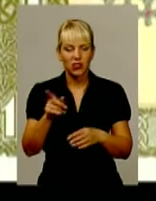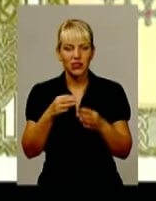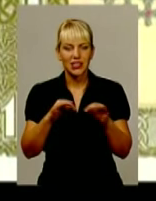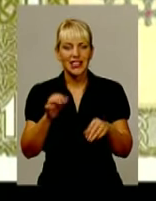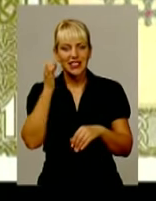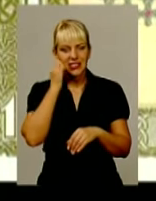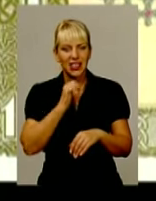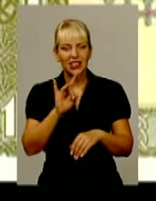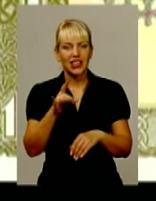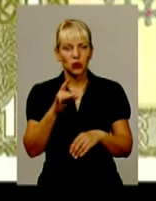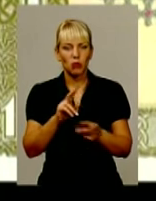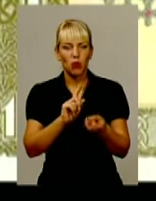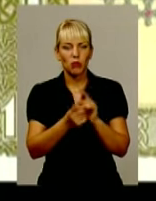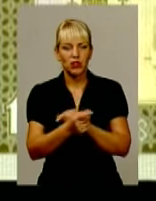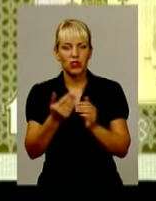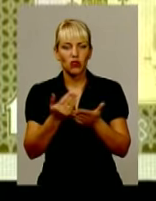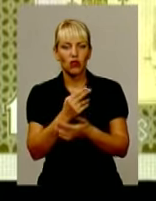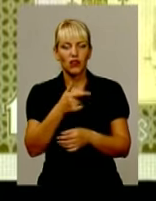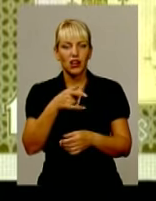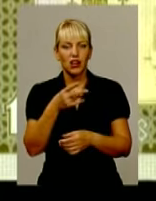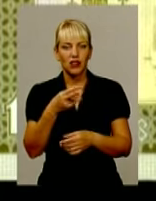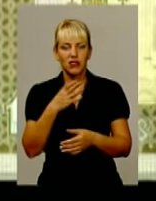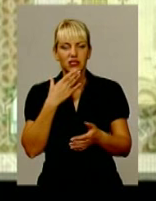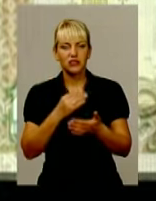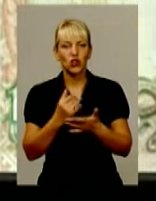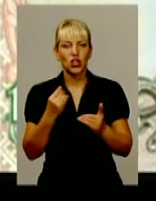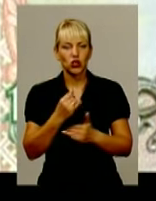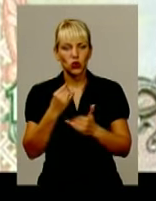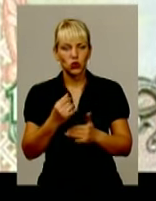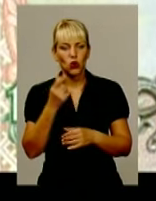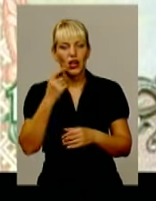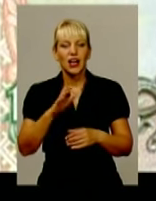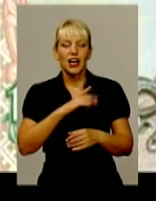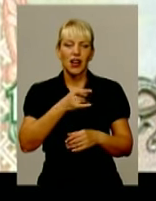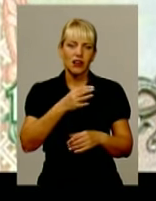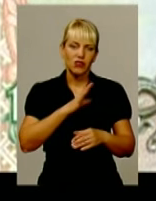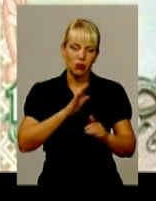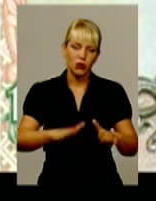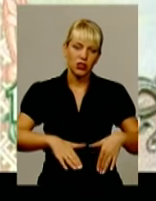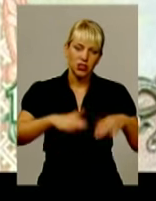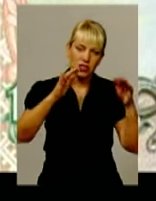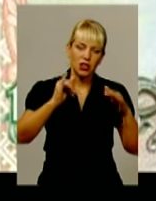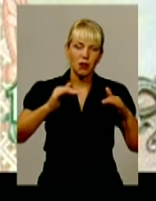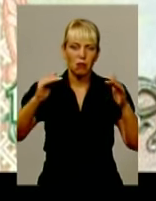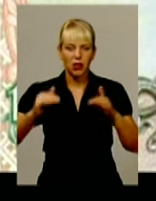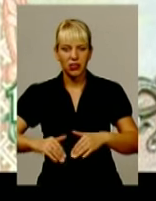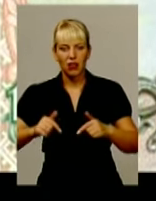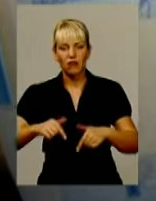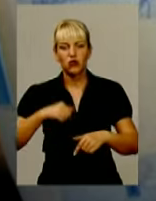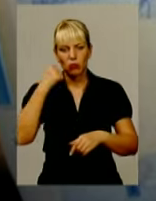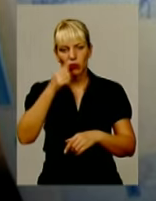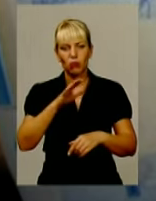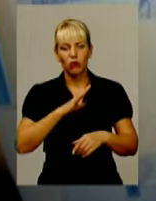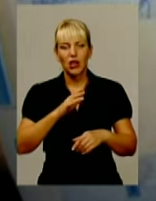старі карбованці поміняли на нові гривні. За свою історію, гривня переживала і злети, і падіння, а на початку цього року сягнула свого